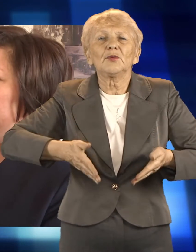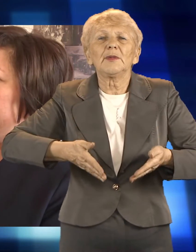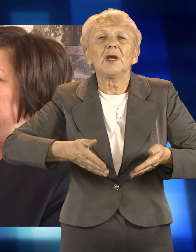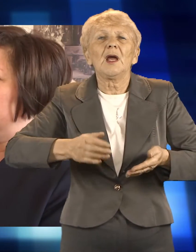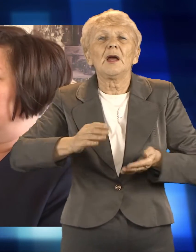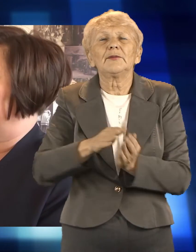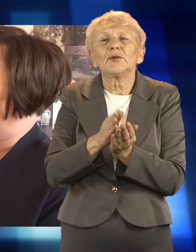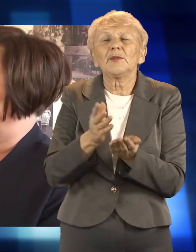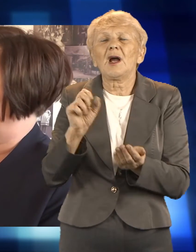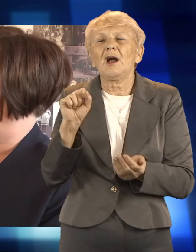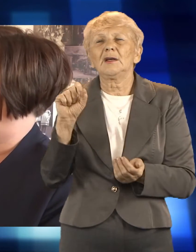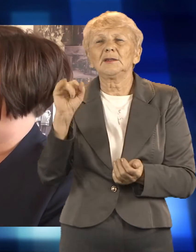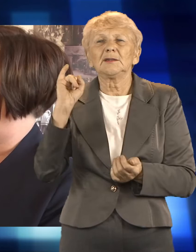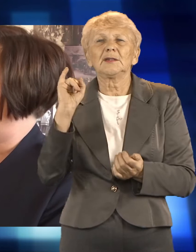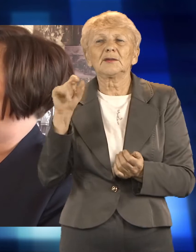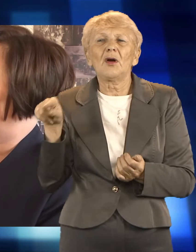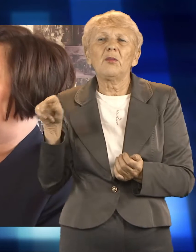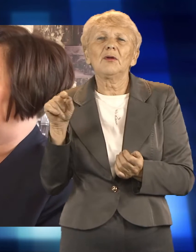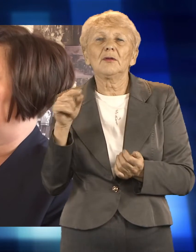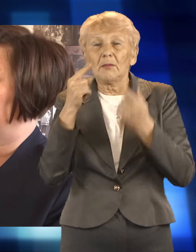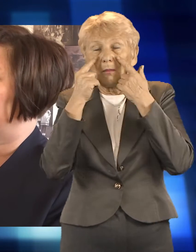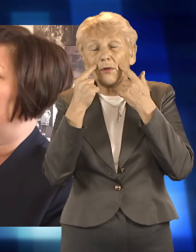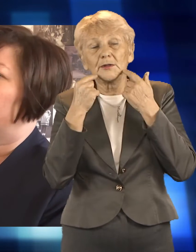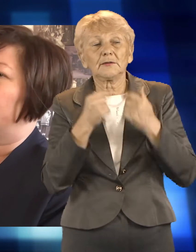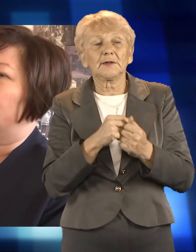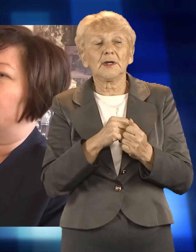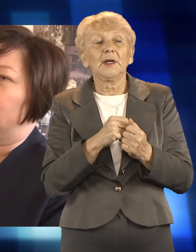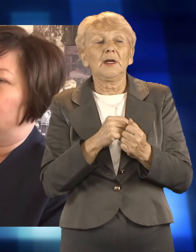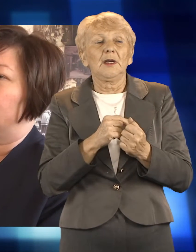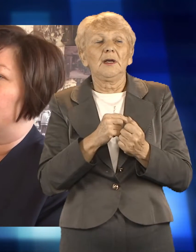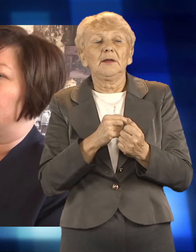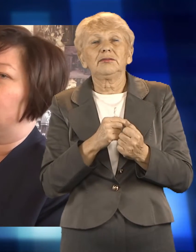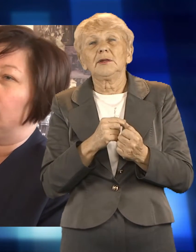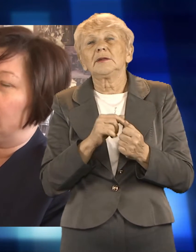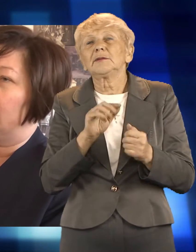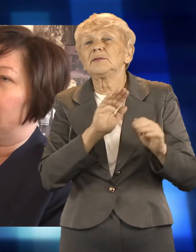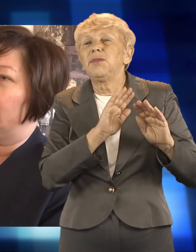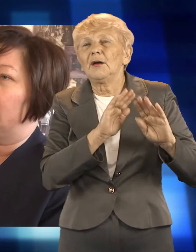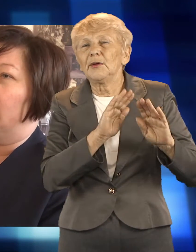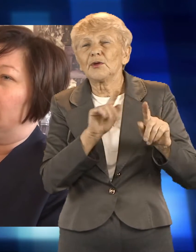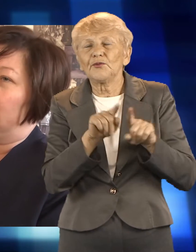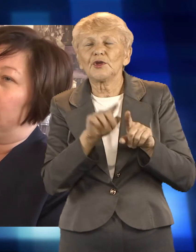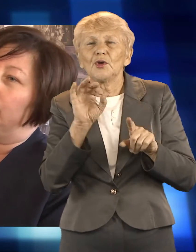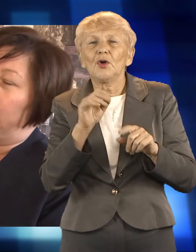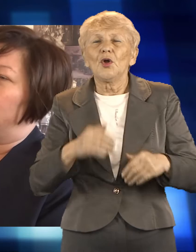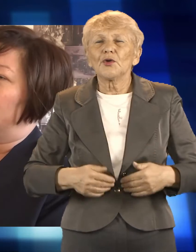było. Także dbanie o zdrowie i dzieci, i higienę,